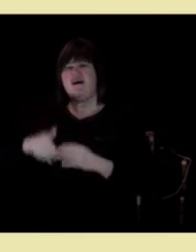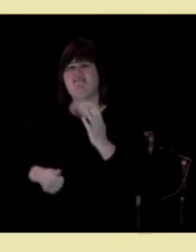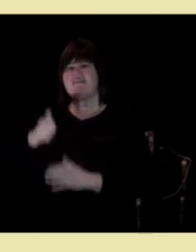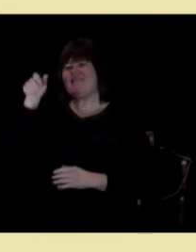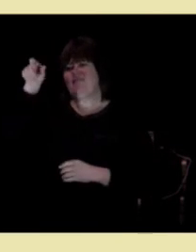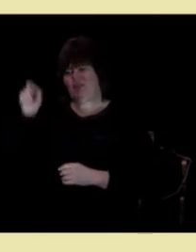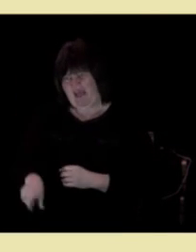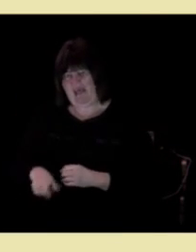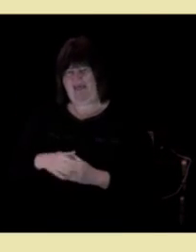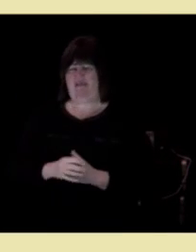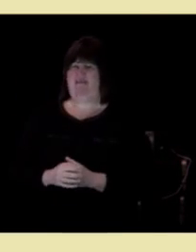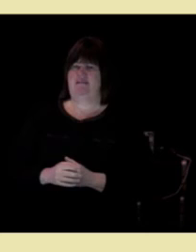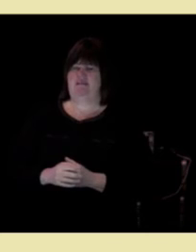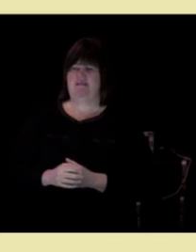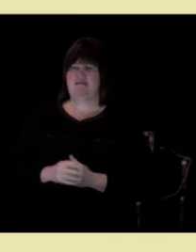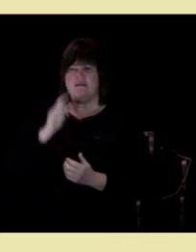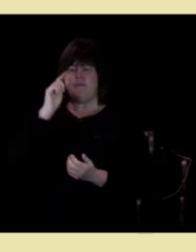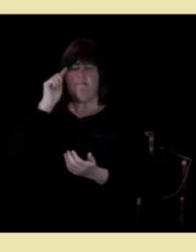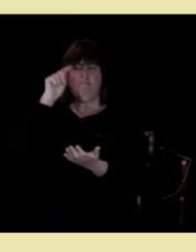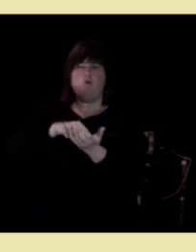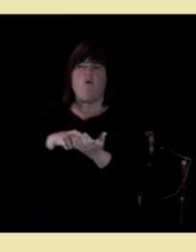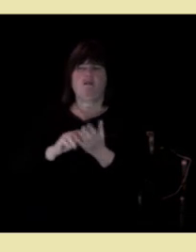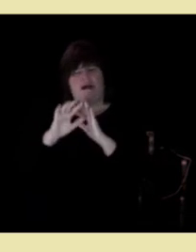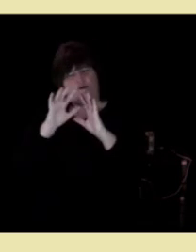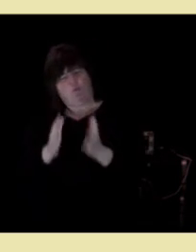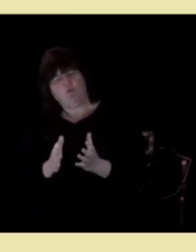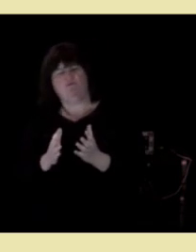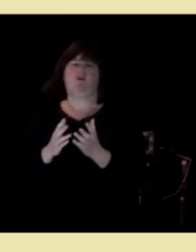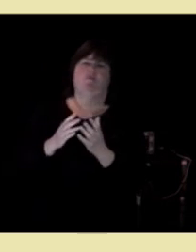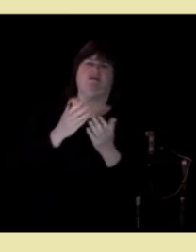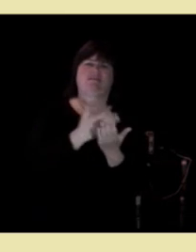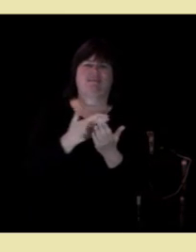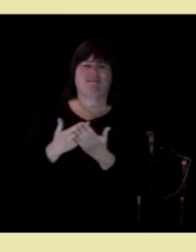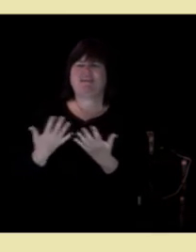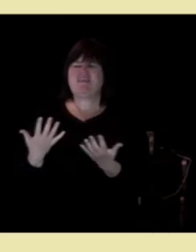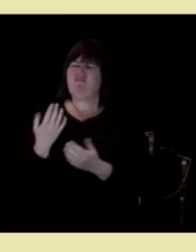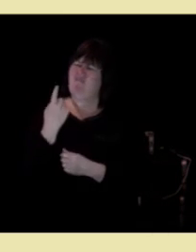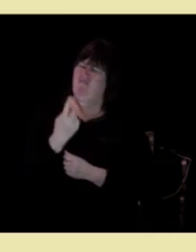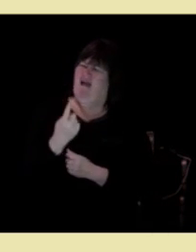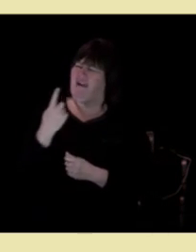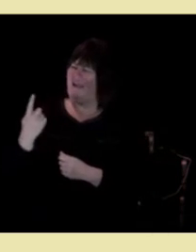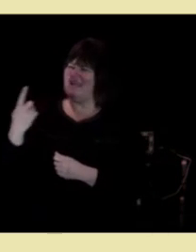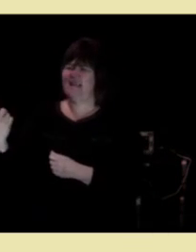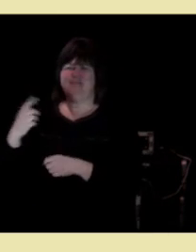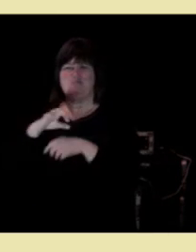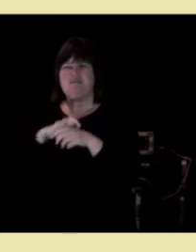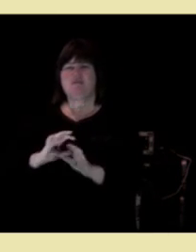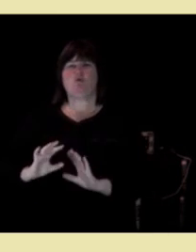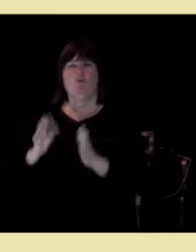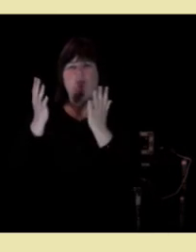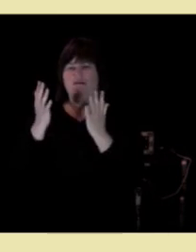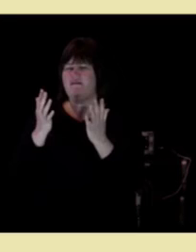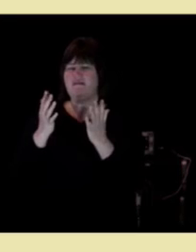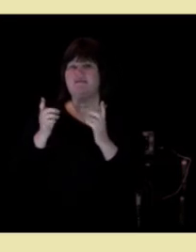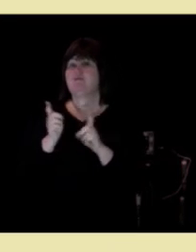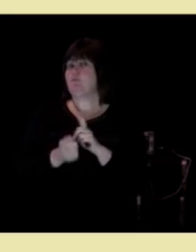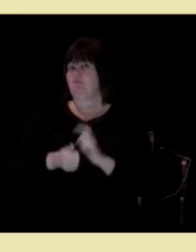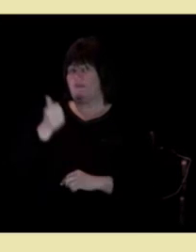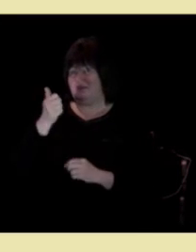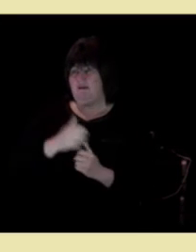å utforme tjenester etter hva den enkelte pasienten opplever som viktig. Sånn blir ikke bare